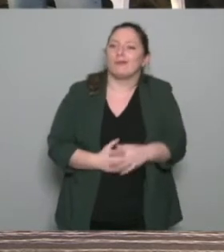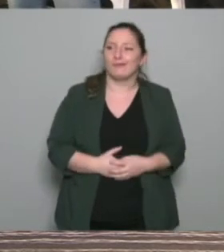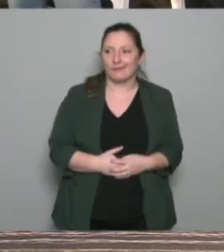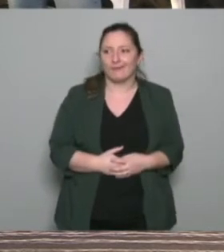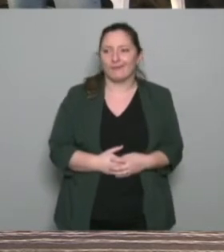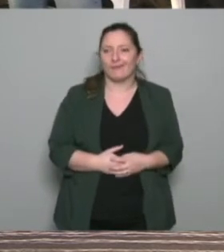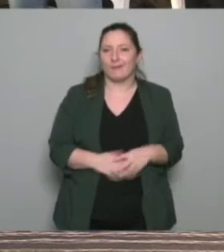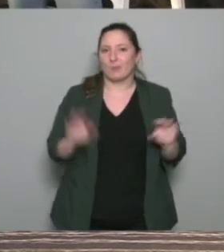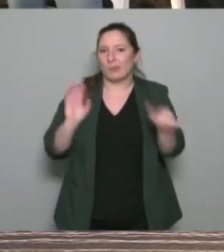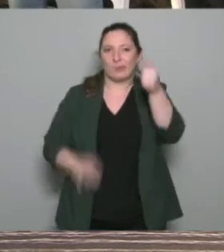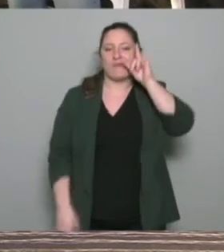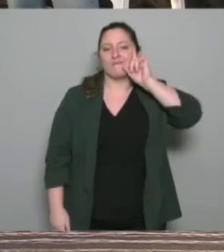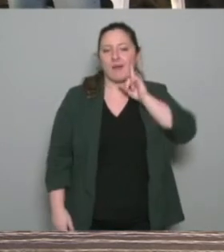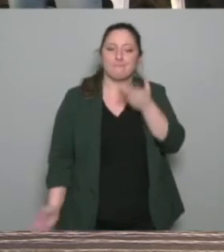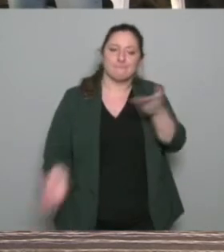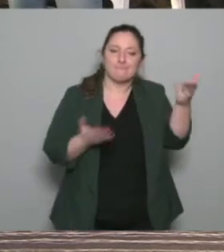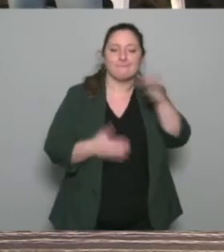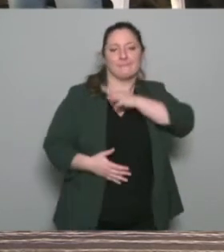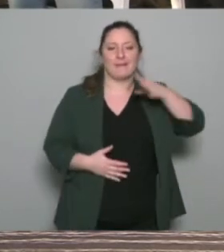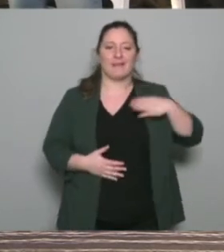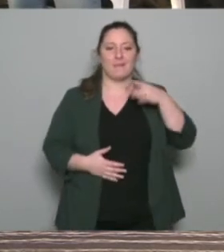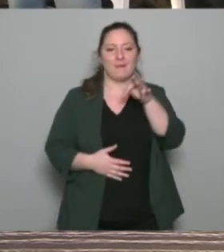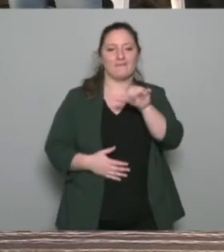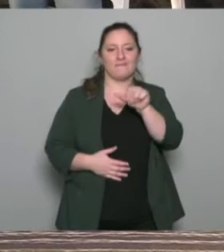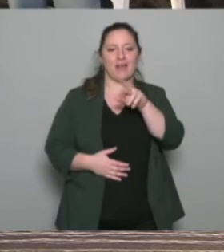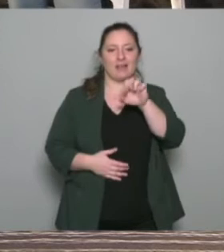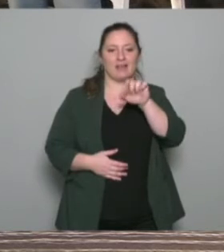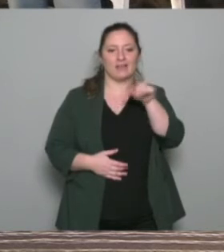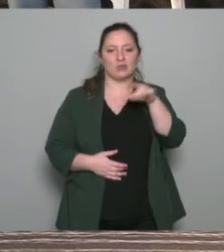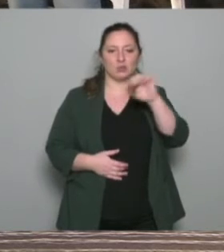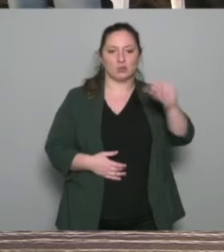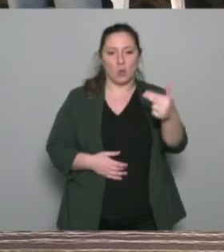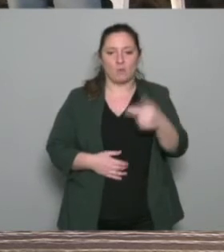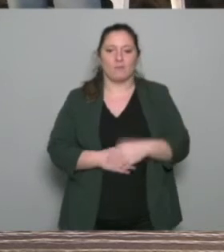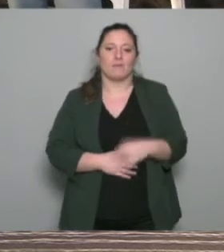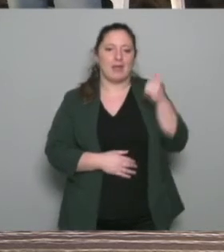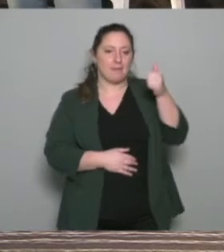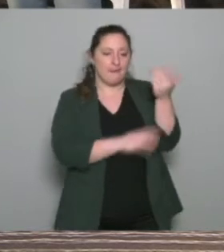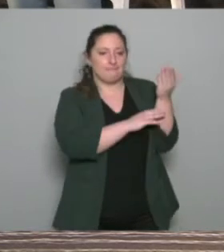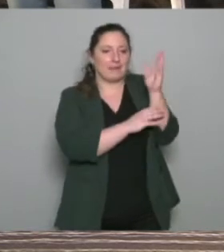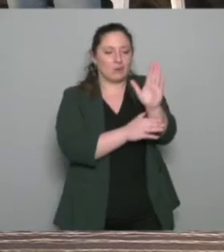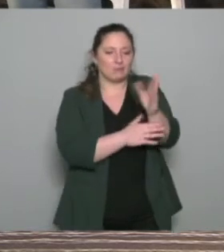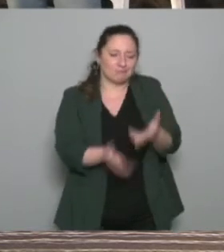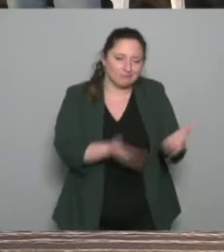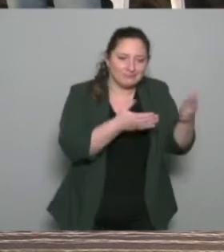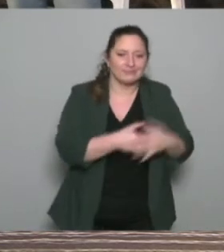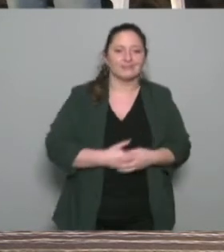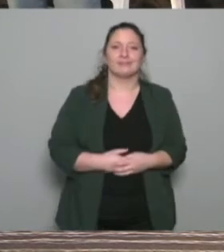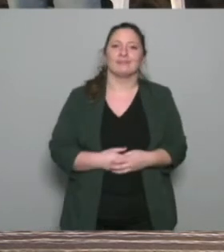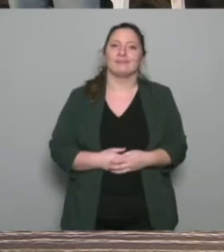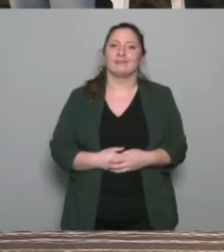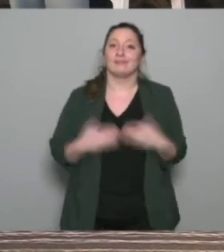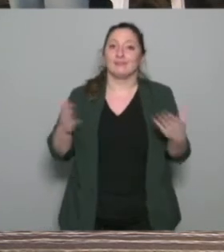Et donc, à Madame Faraison, qui se présentera. Et voilà, je vous en prie. Très bien. Donc,